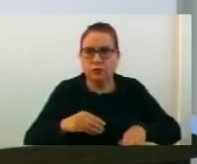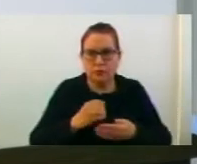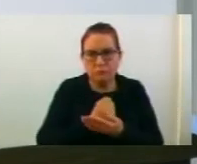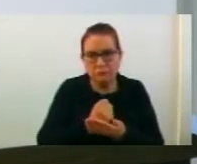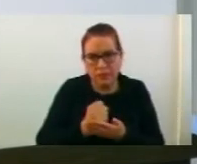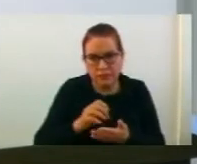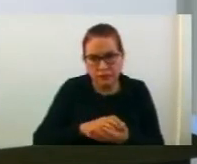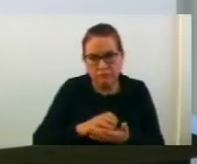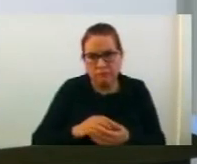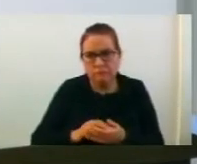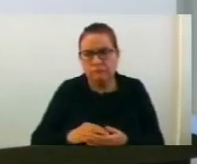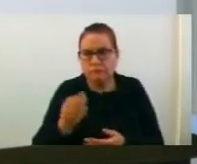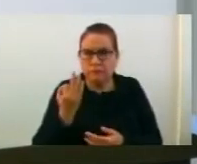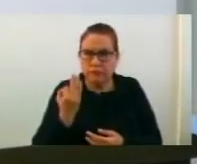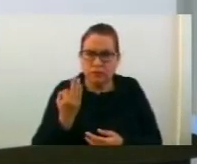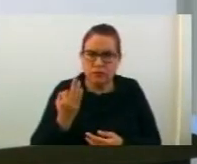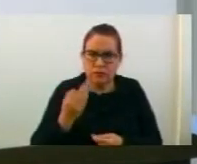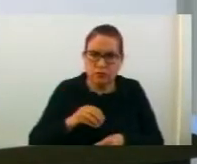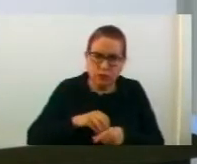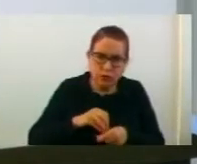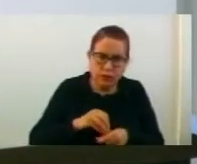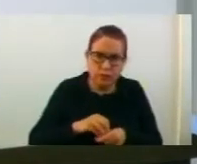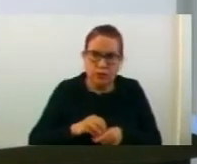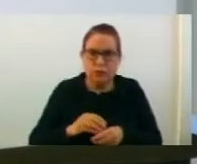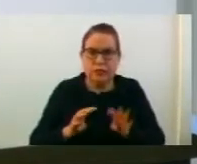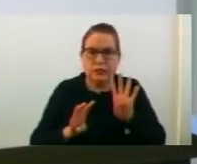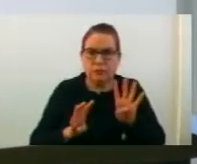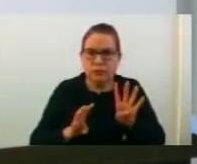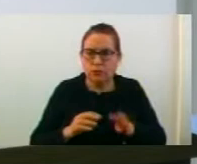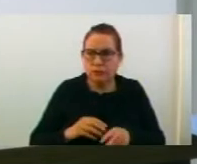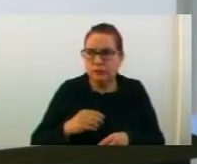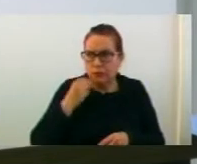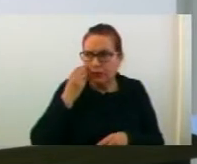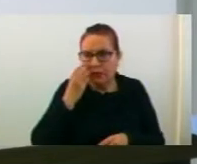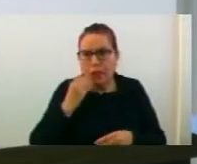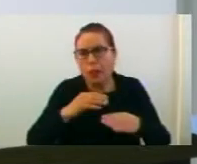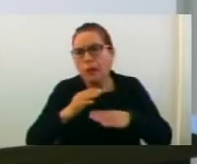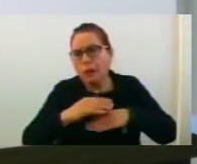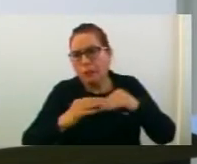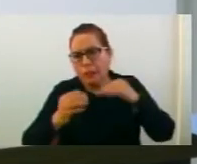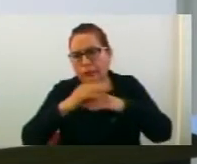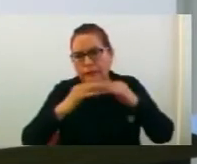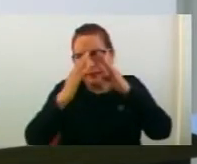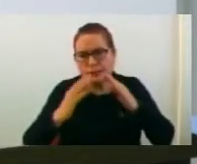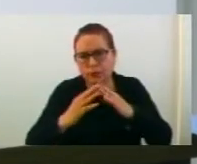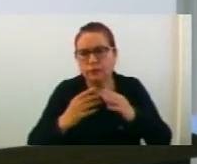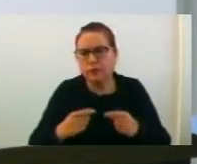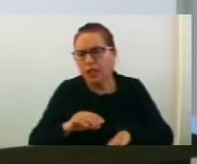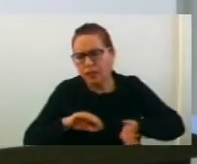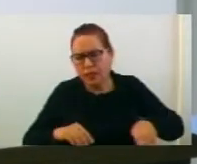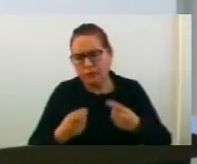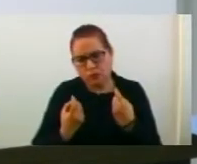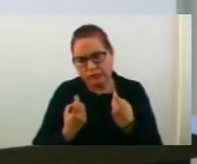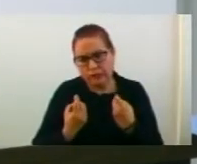Во табелата по реден брой 3, се додава реден брой 4, кој ки гласи урбанистички план за во населено место за